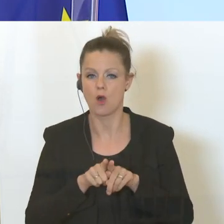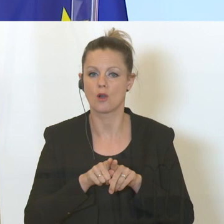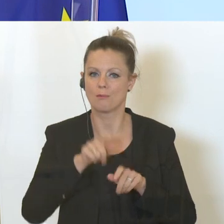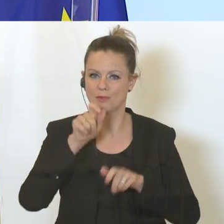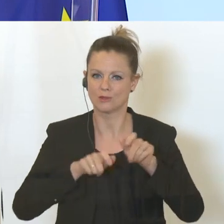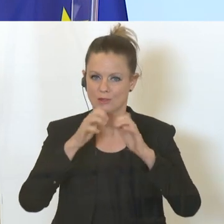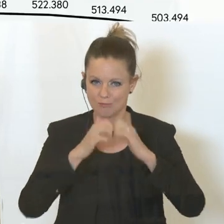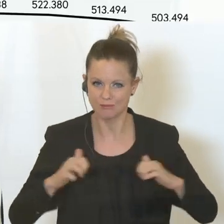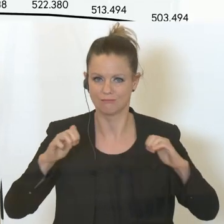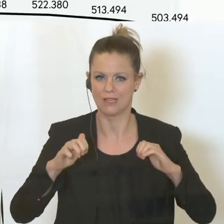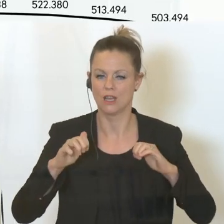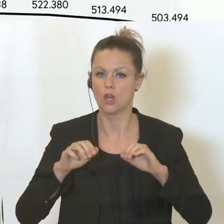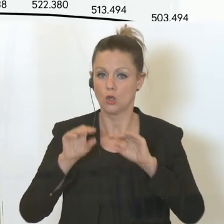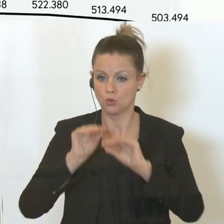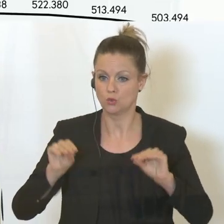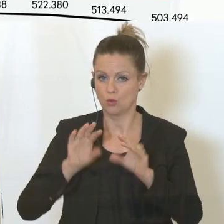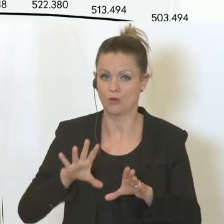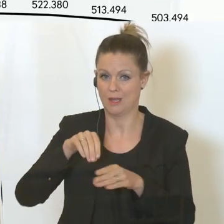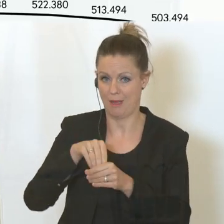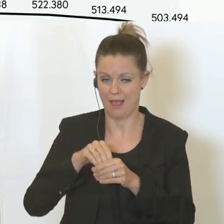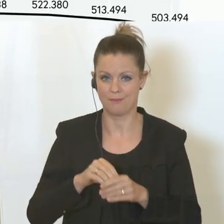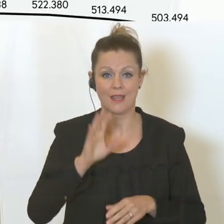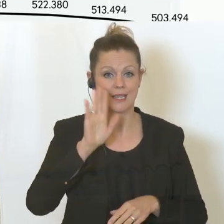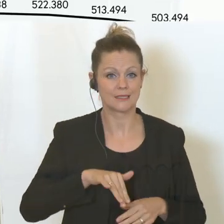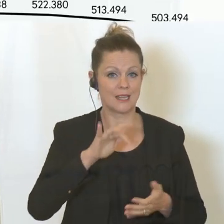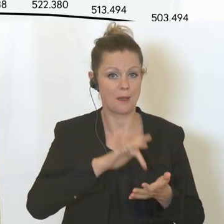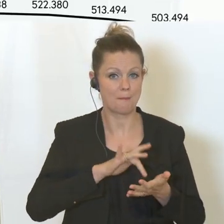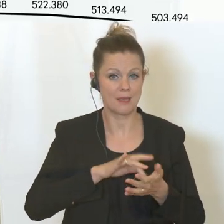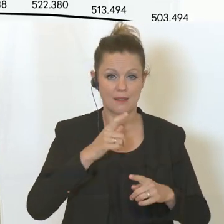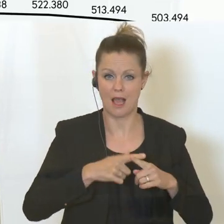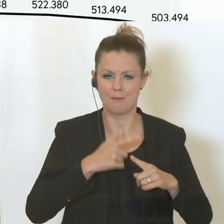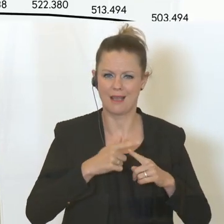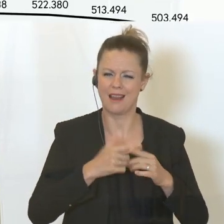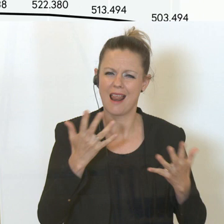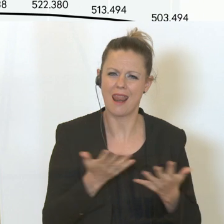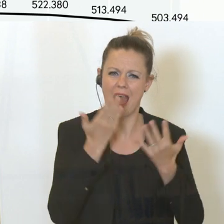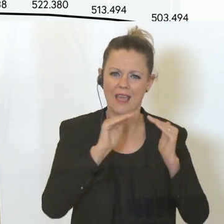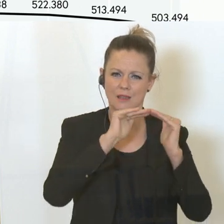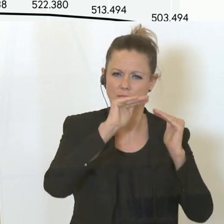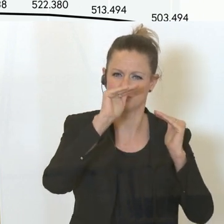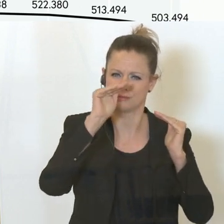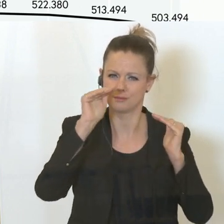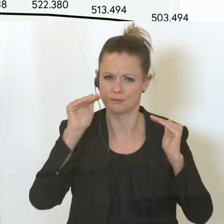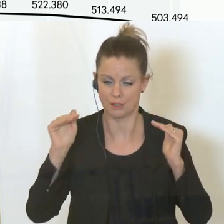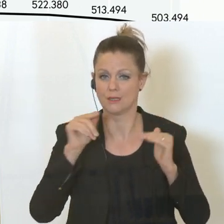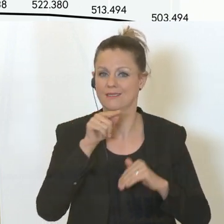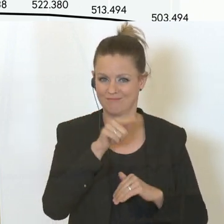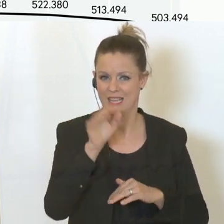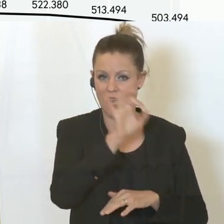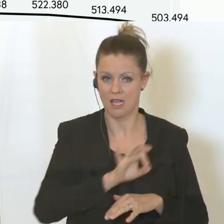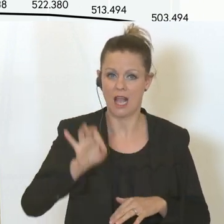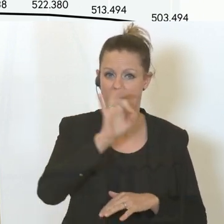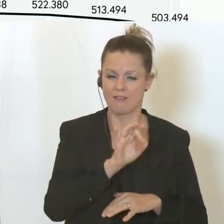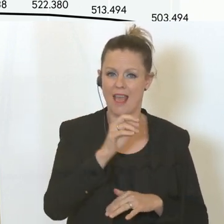Teilnehmern, wo wir eben seit Mitte April eine leichte Abflachung sehen. Diese Grafik werden wir nun wöchentlich zur